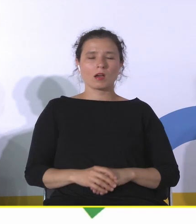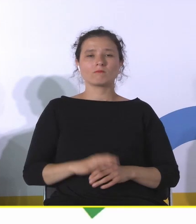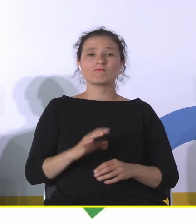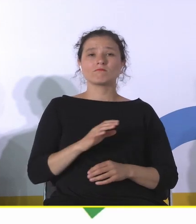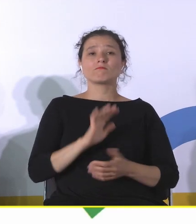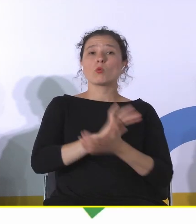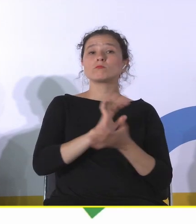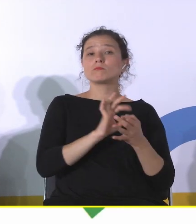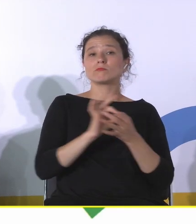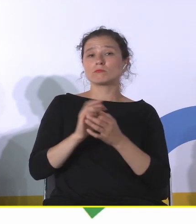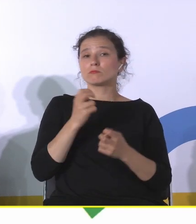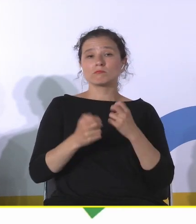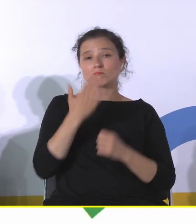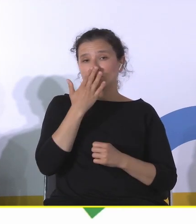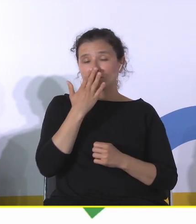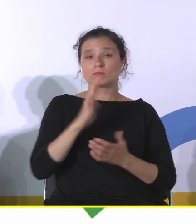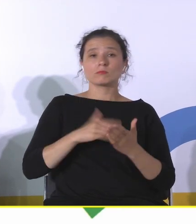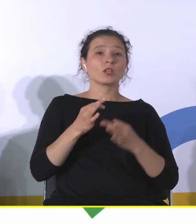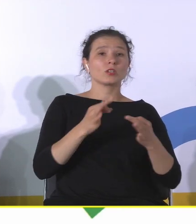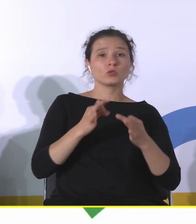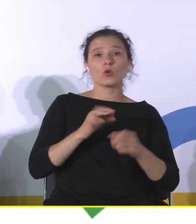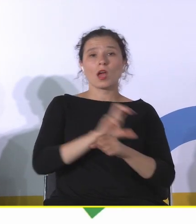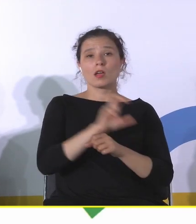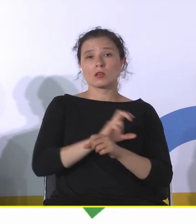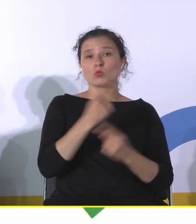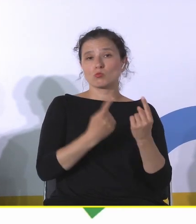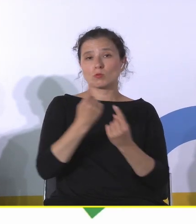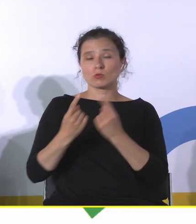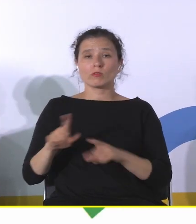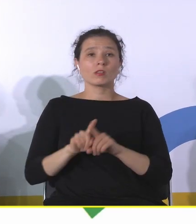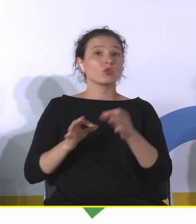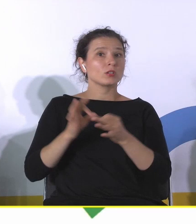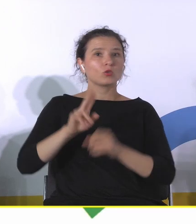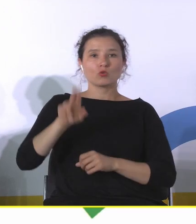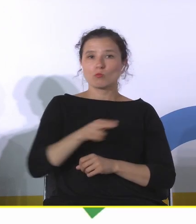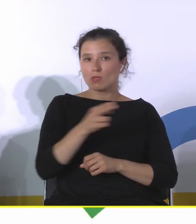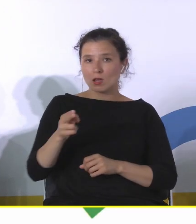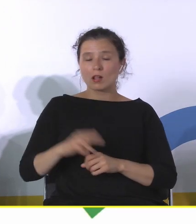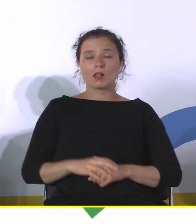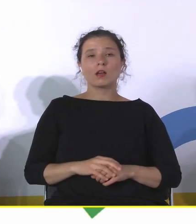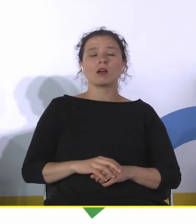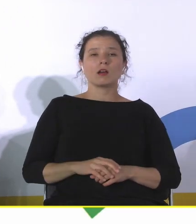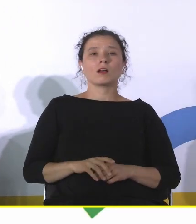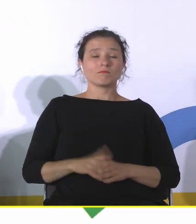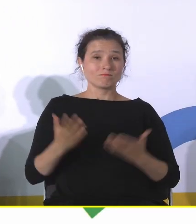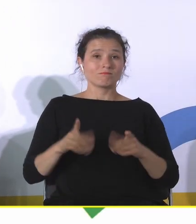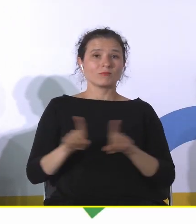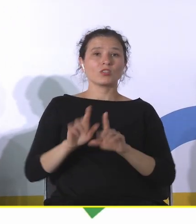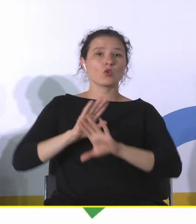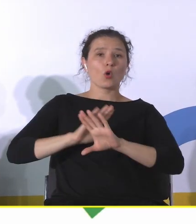problemów jak historia architektury przemysłowej, historia szpitali, no i wreszcie ochrona dziedzictwa przemysłowego.